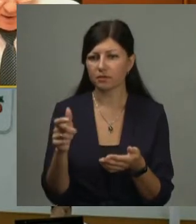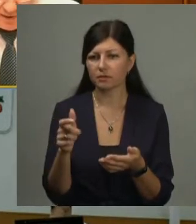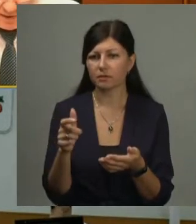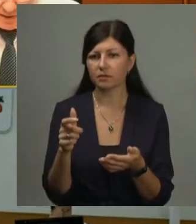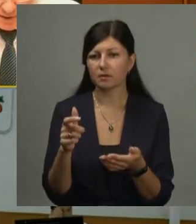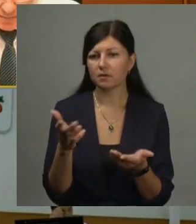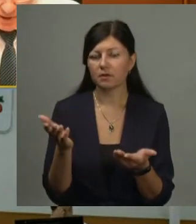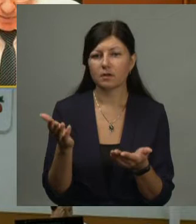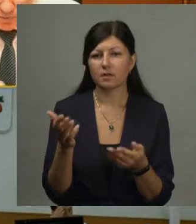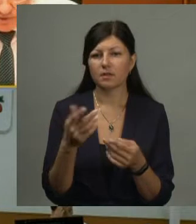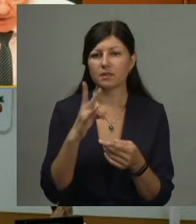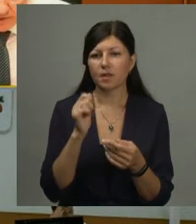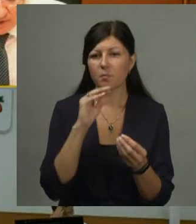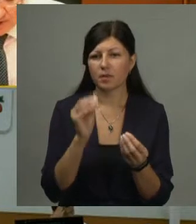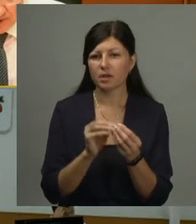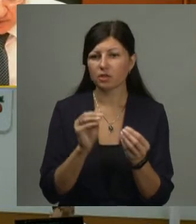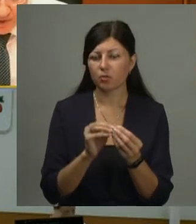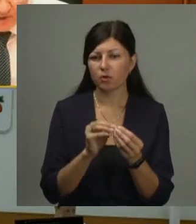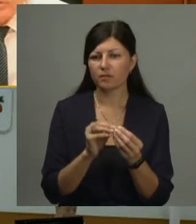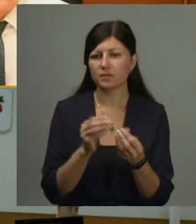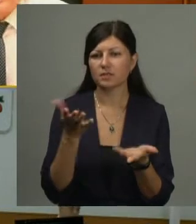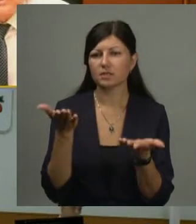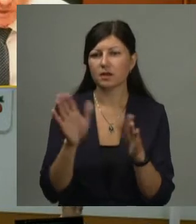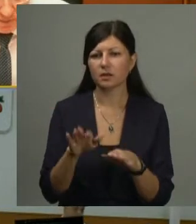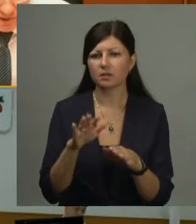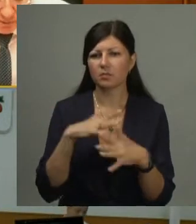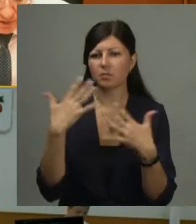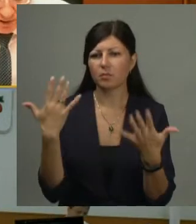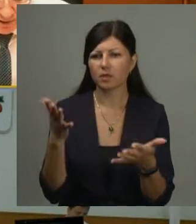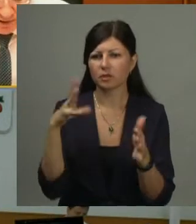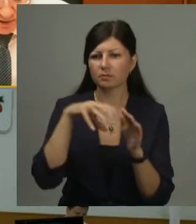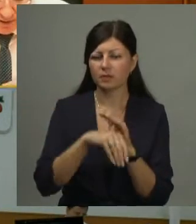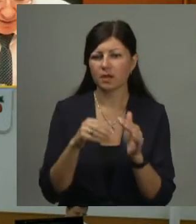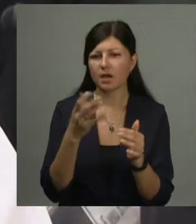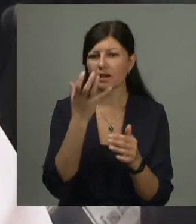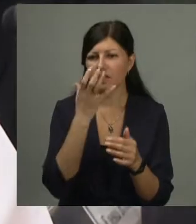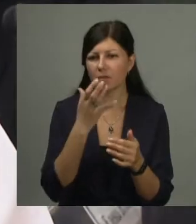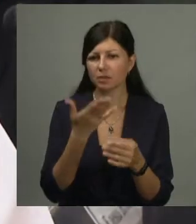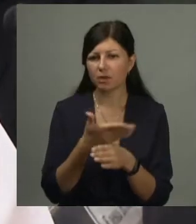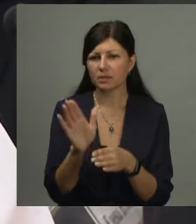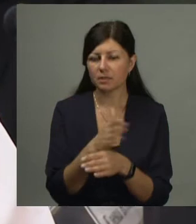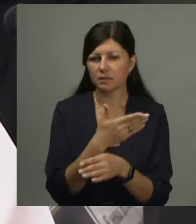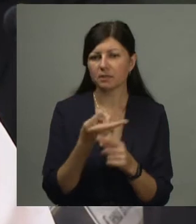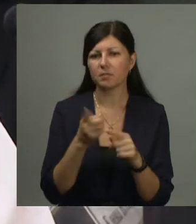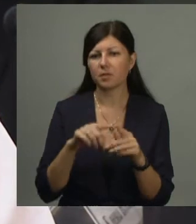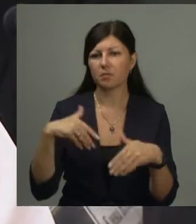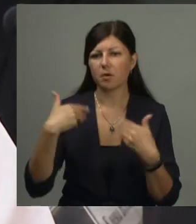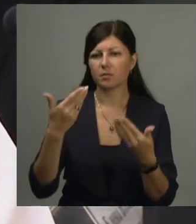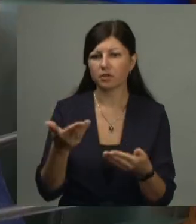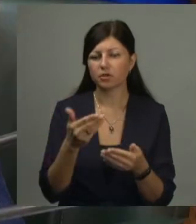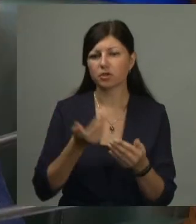То есть на прежнем уровне сохраняется большая загруженность реанимационных отделений. Кроме этого обращение